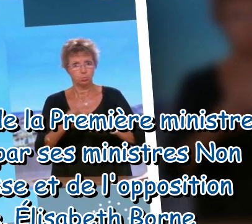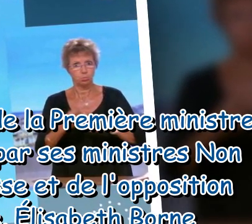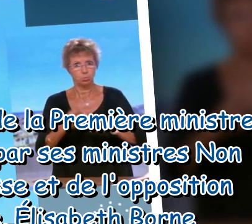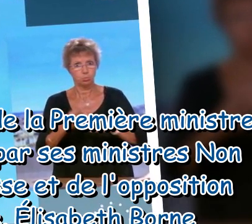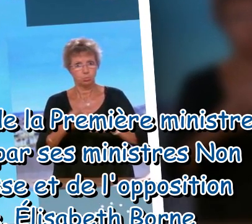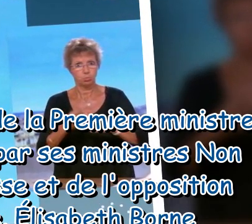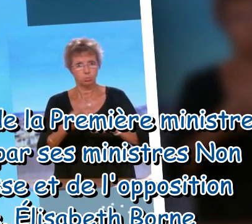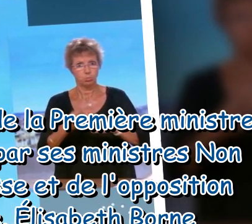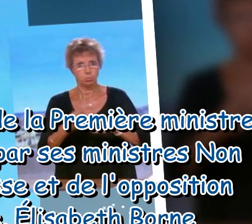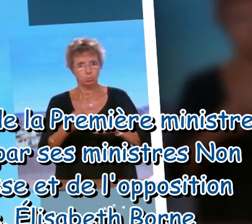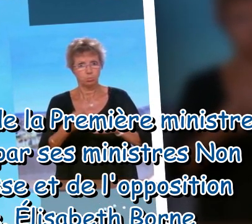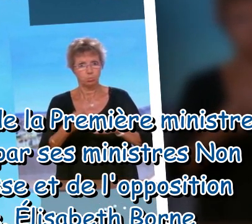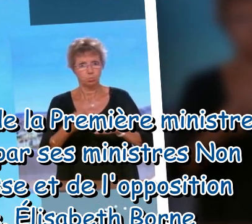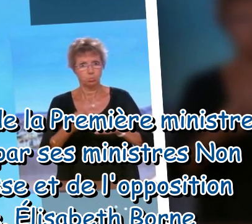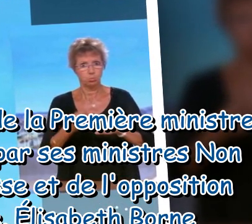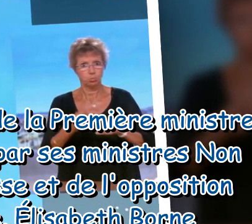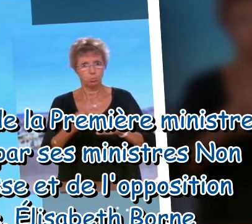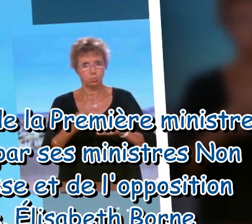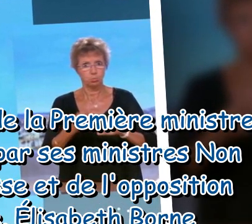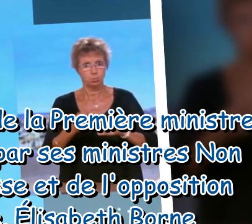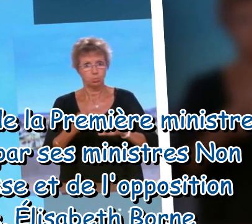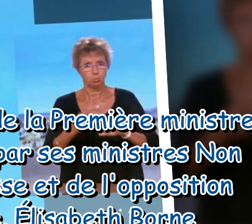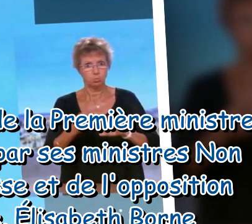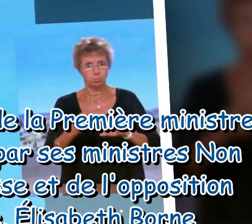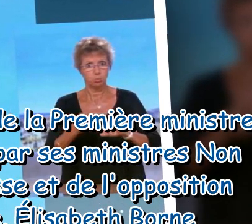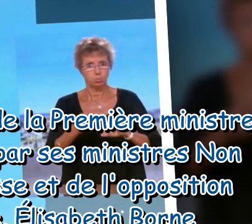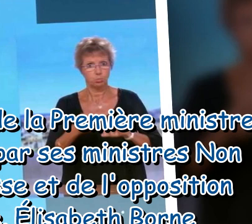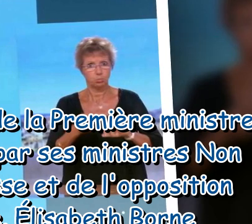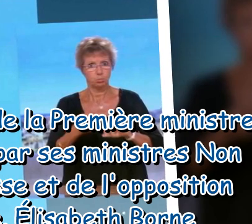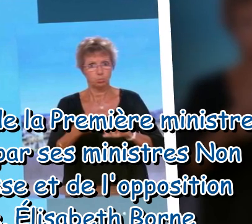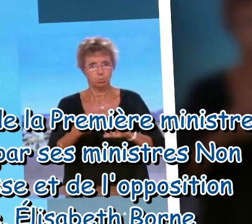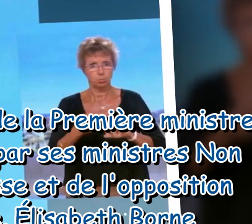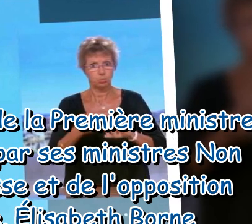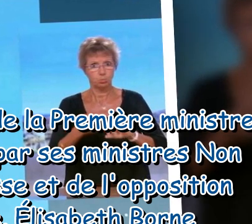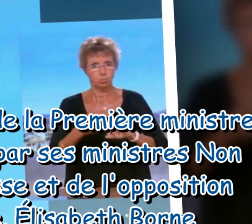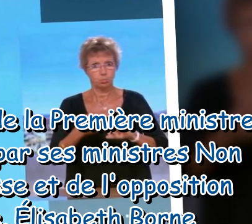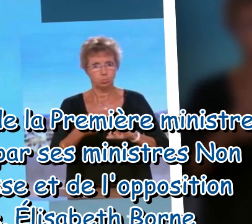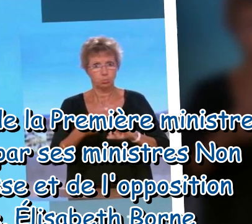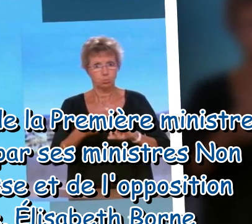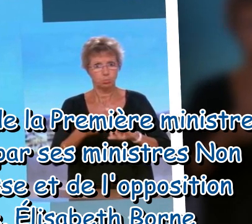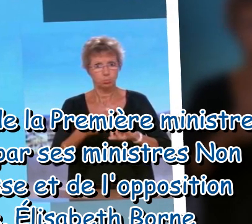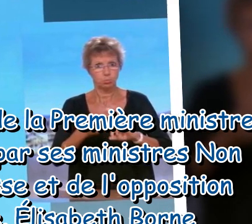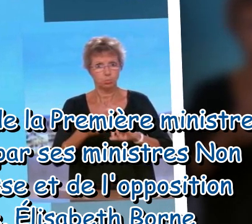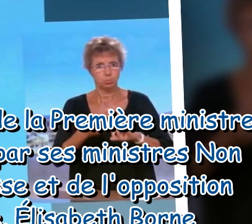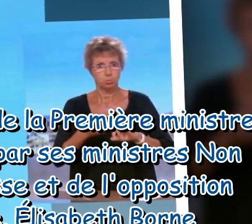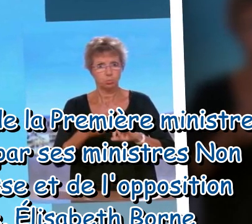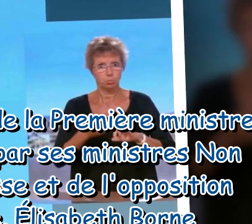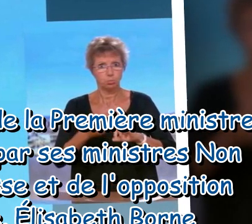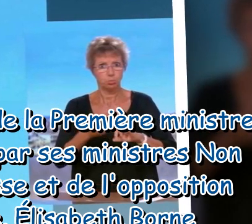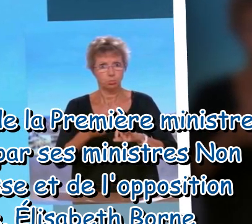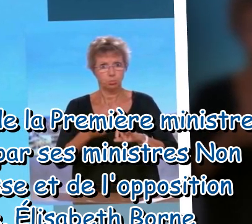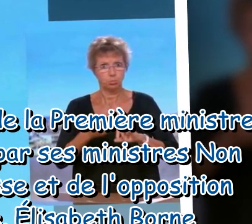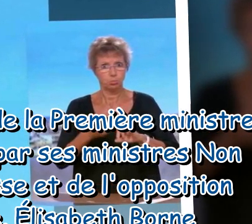Elisabeth Borne, l'évolution physique de la première ministre en images Elisabeth Borne critiquée aussi par ses ministres non contentes de